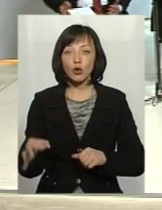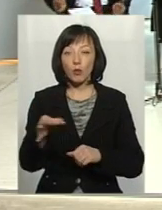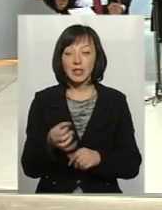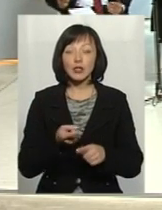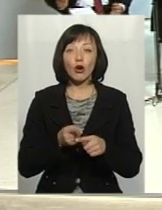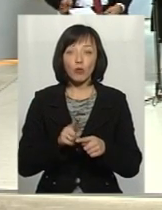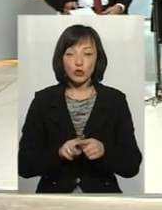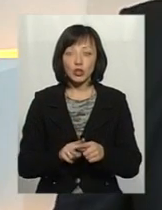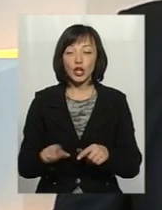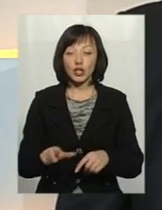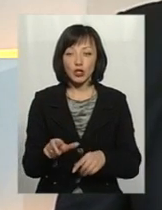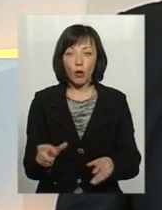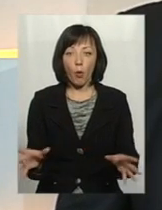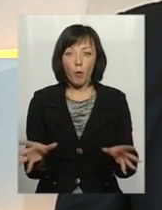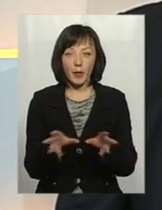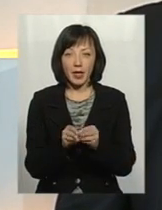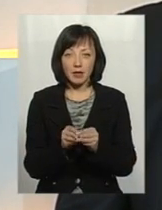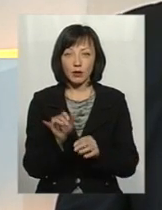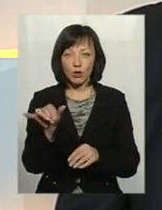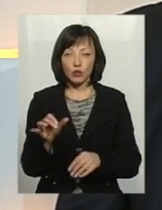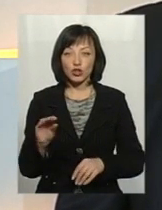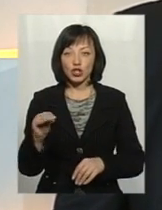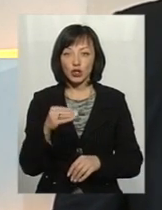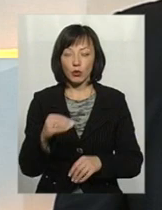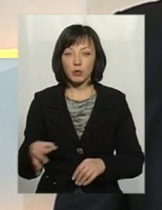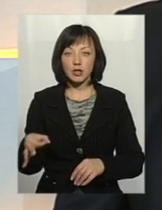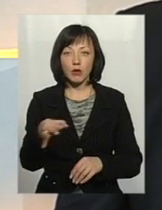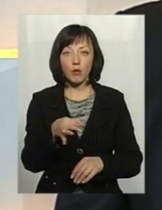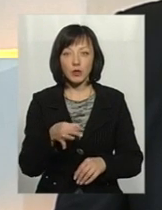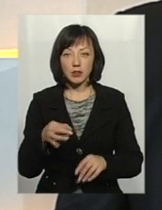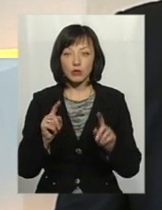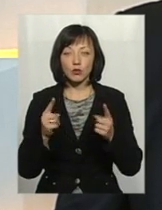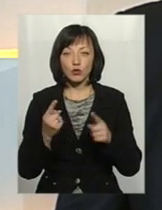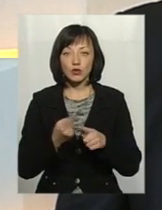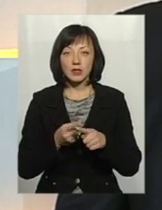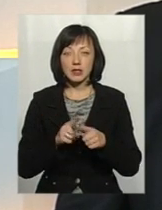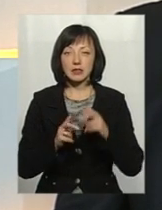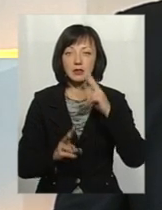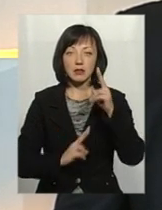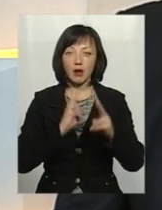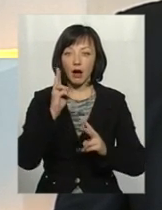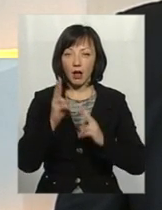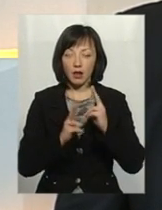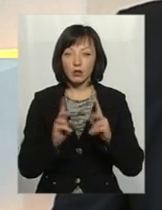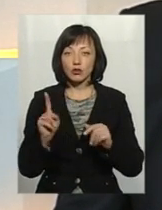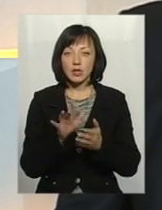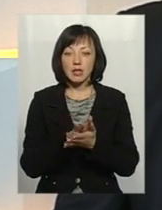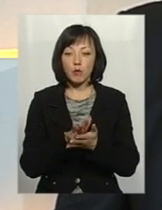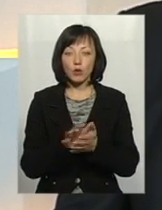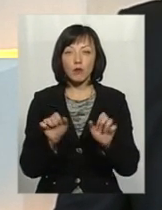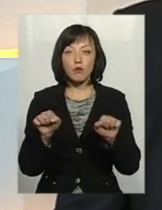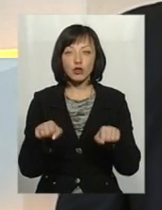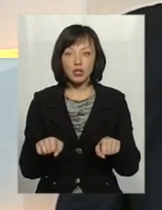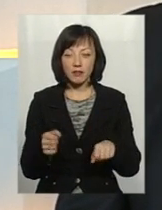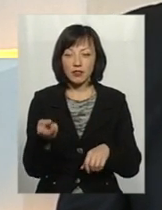Саме тому, що ці річки об'єднуються у Житомирській області і саме тому, що скарги на те, що забруднення можливо